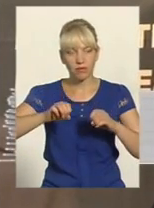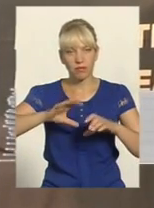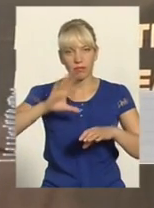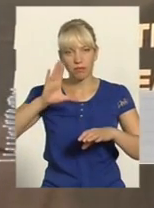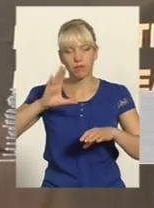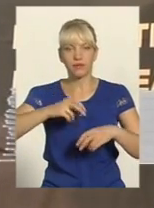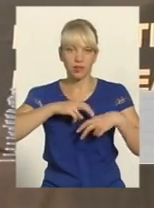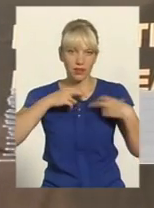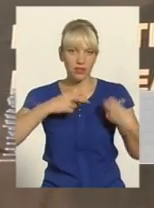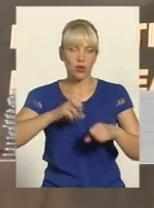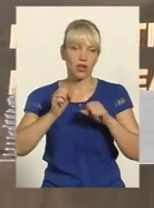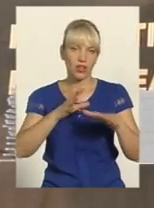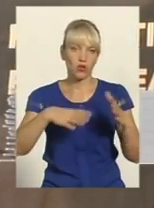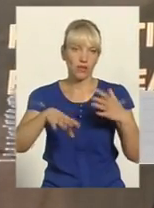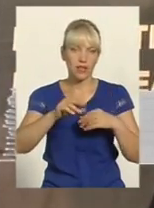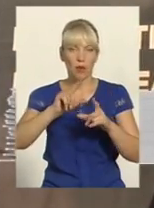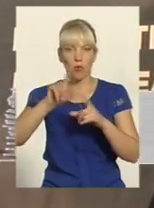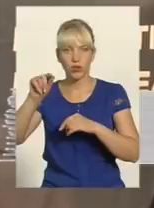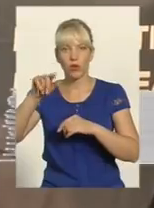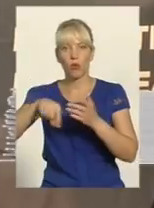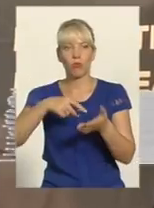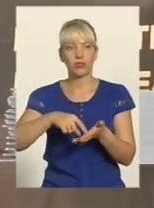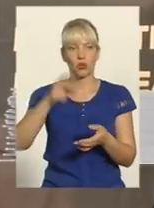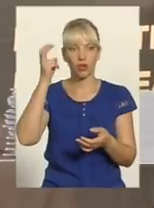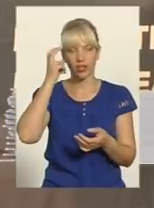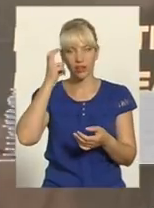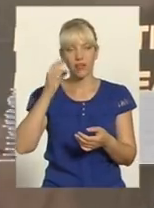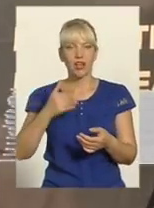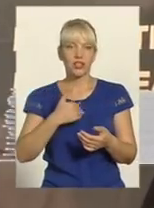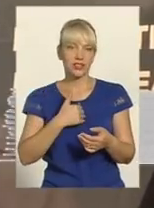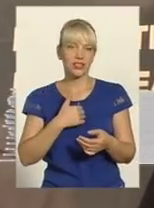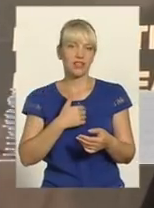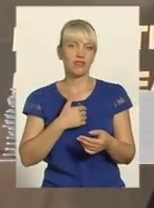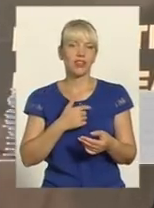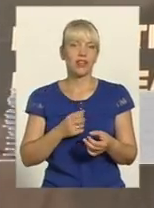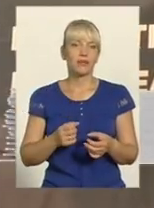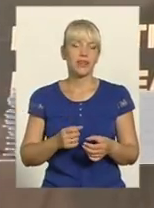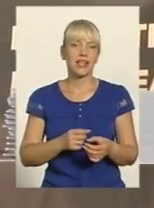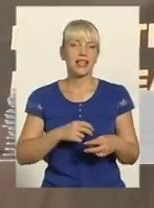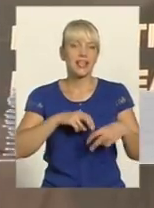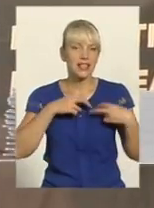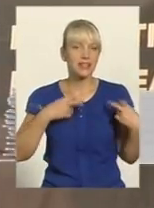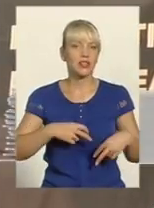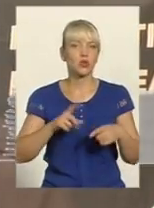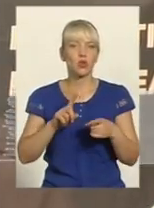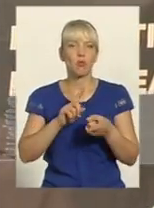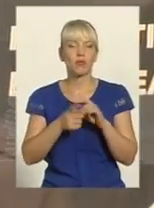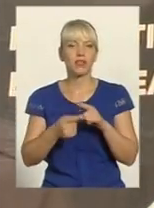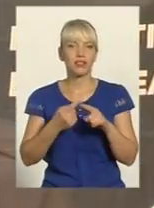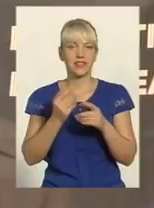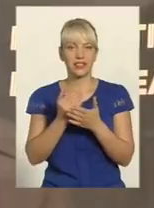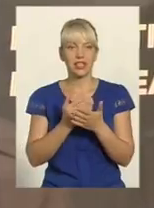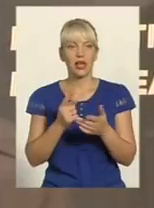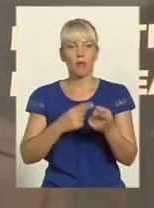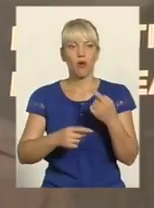пішов на ризик, покинув все, поїхав в місто Київ, начальні Просто хотів ризикнути і реально поміняти щось в системі, цій Вернути довіру